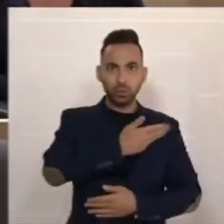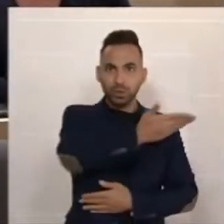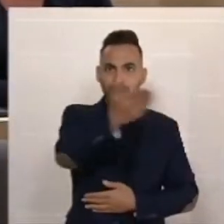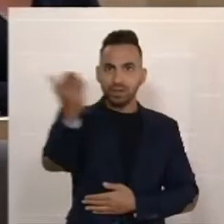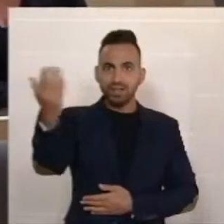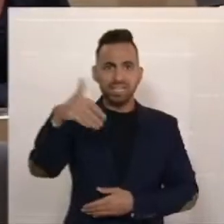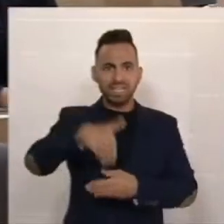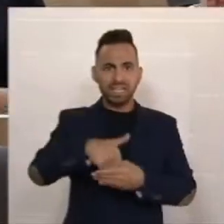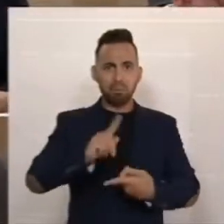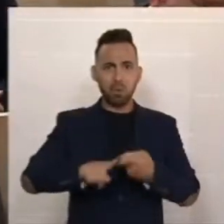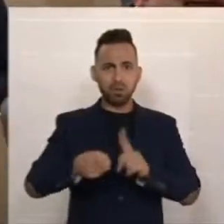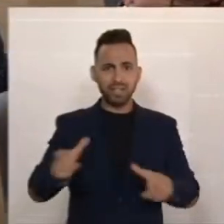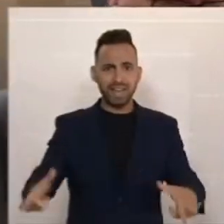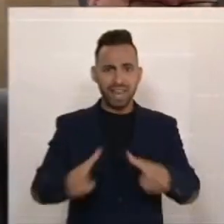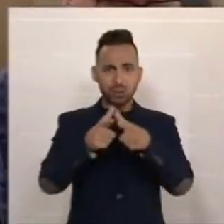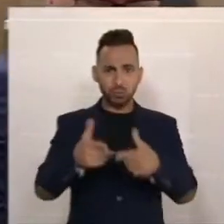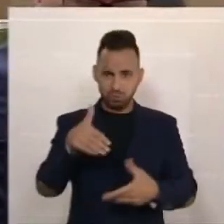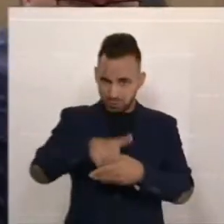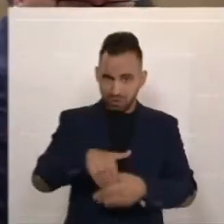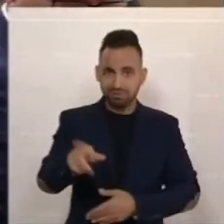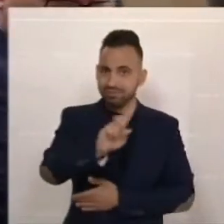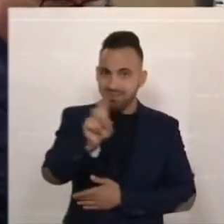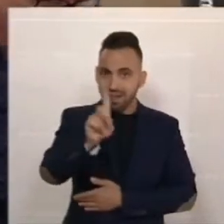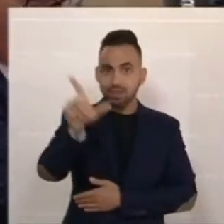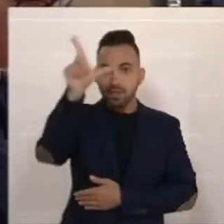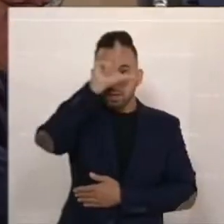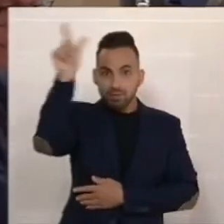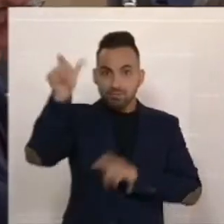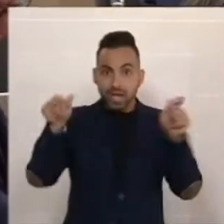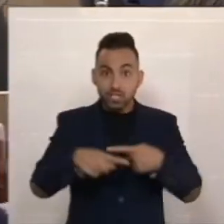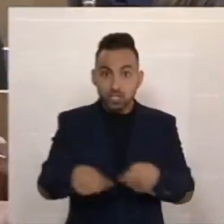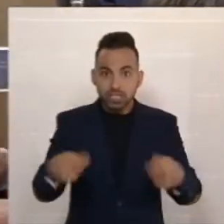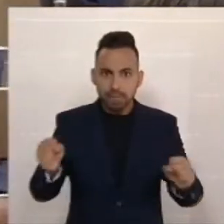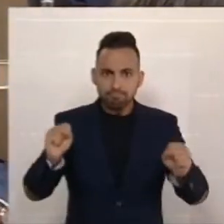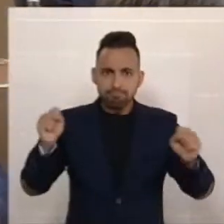nicht eine Leistung der Politik, die sind die Leistung der Menschen in diesem Land.